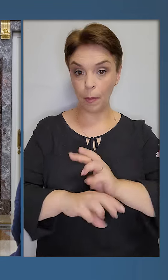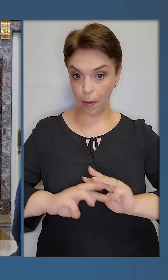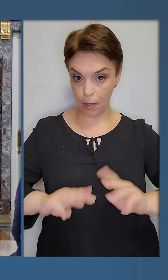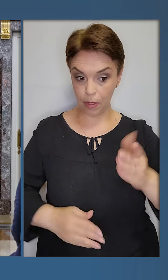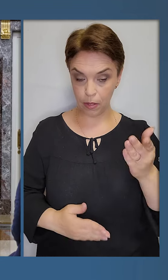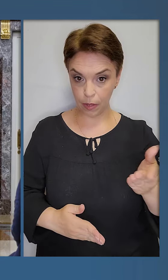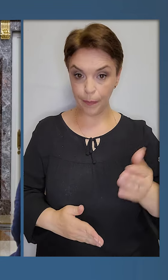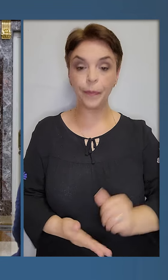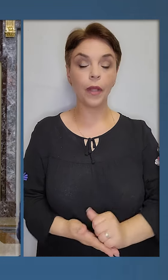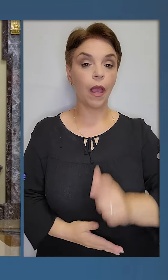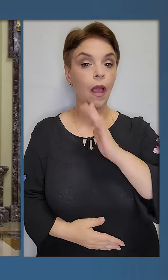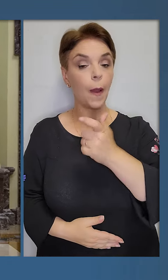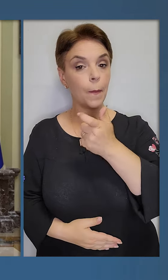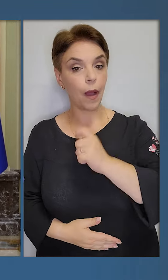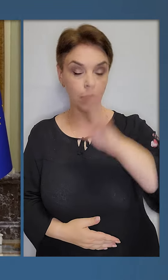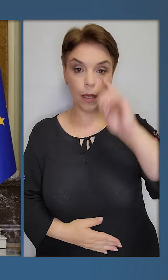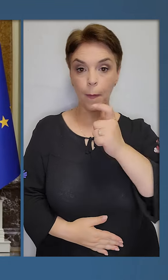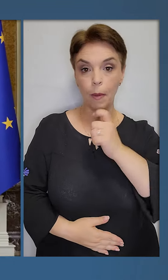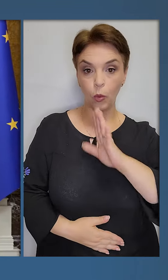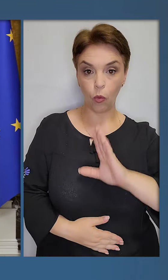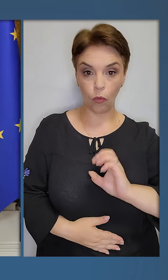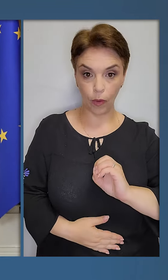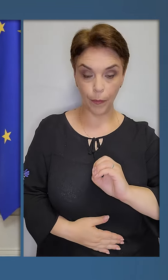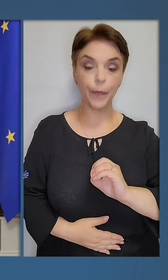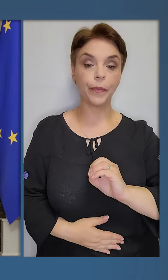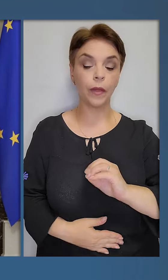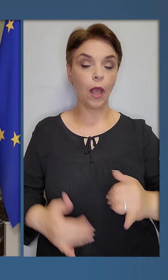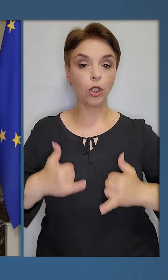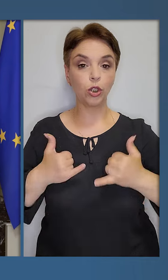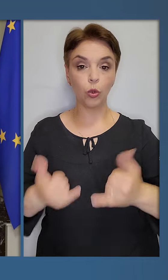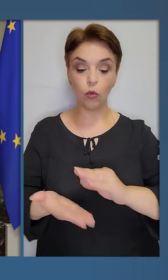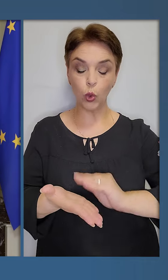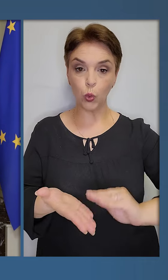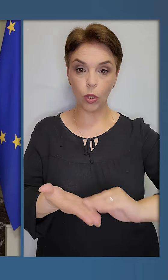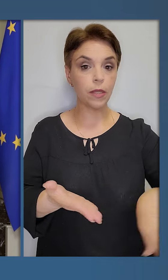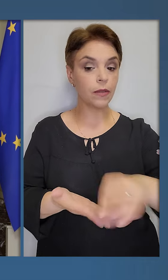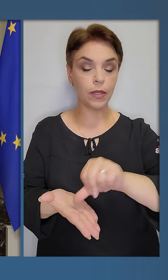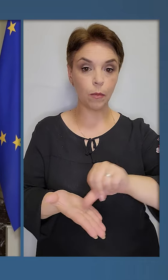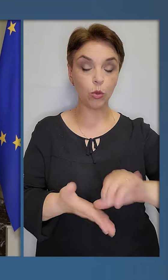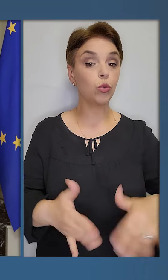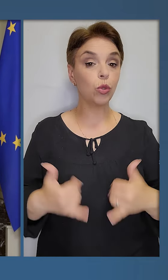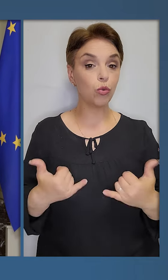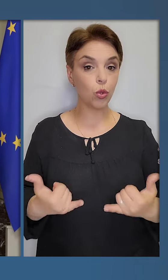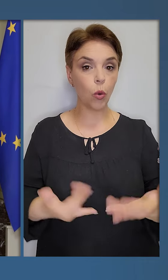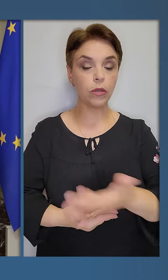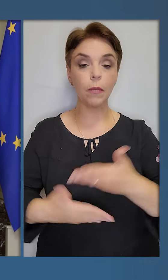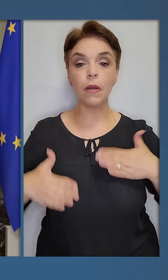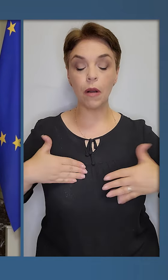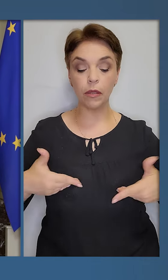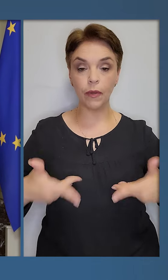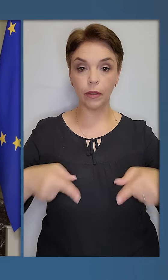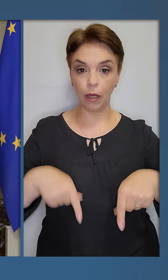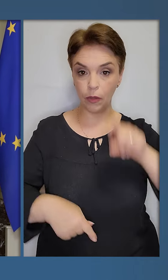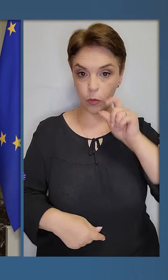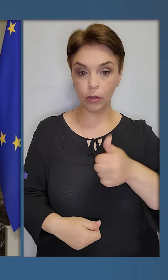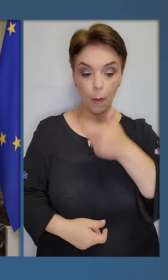-міністре, пані та панове, шановні журналісти, усі присутні. Сьогодні ми раді вітати в